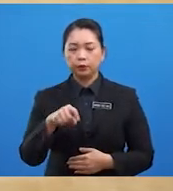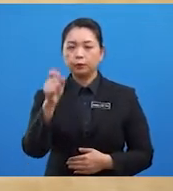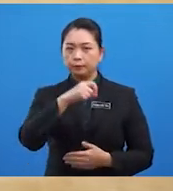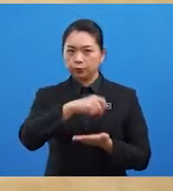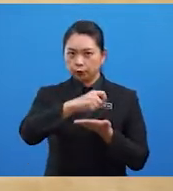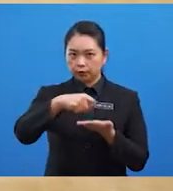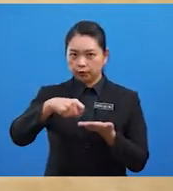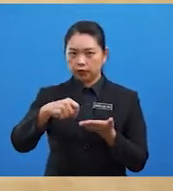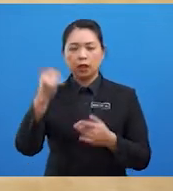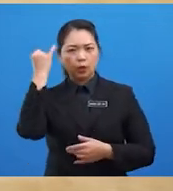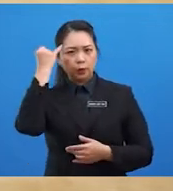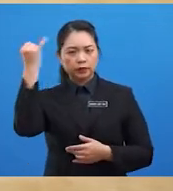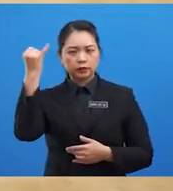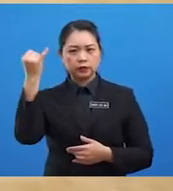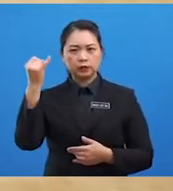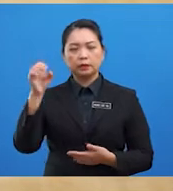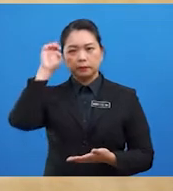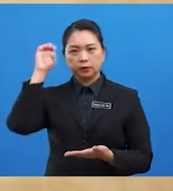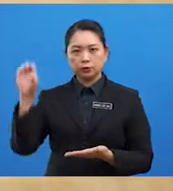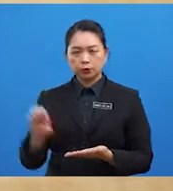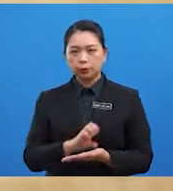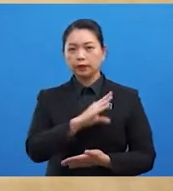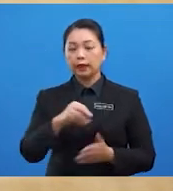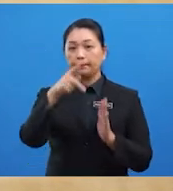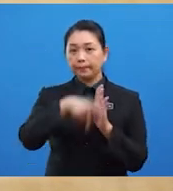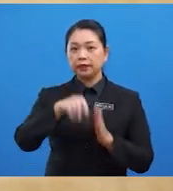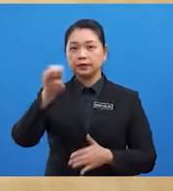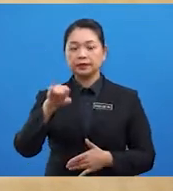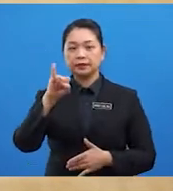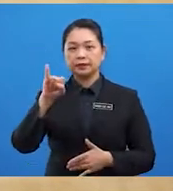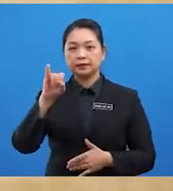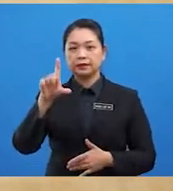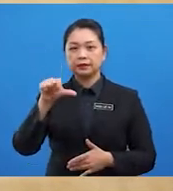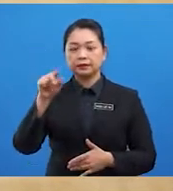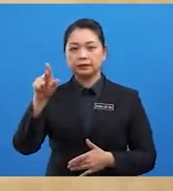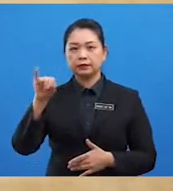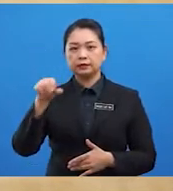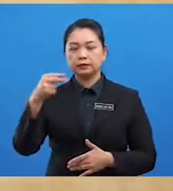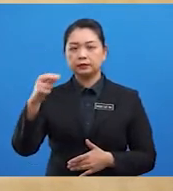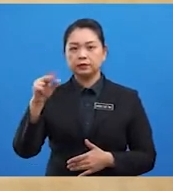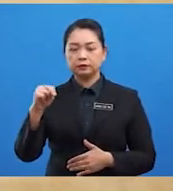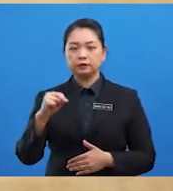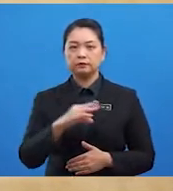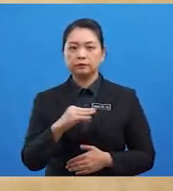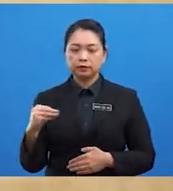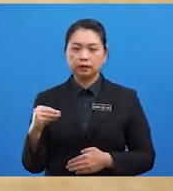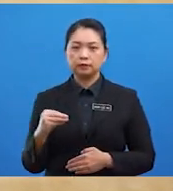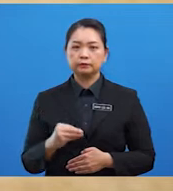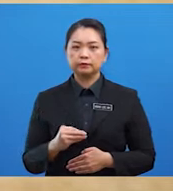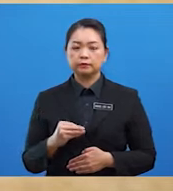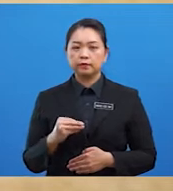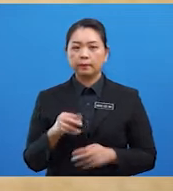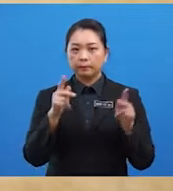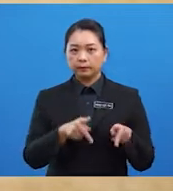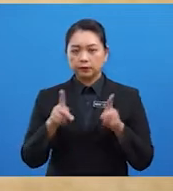konsep penerokaan dan penjelajahan di samping itu pelajar juga boleh